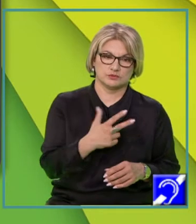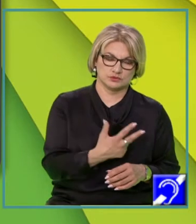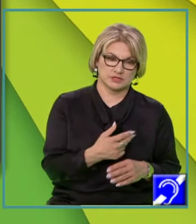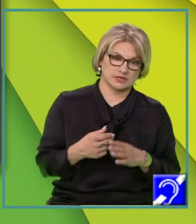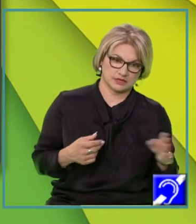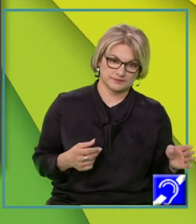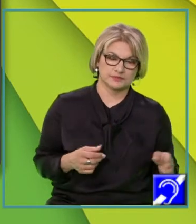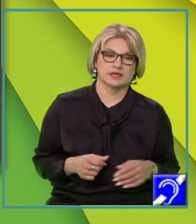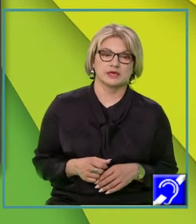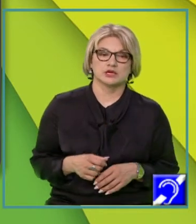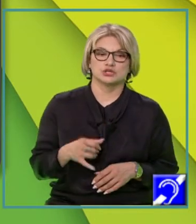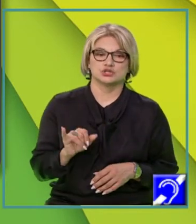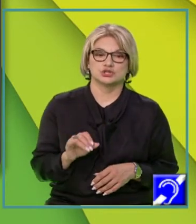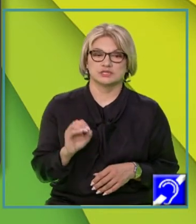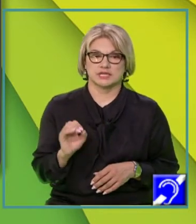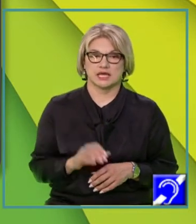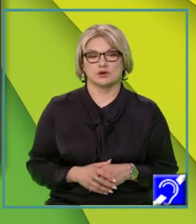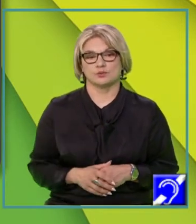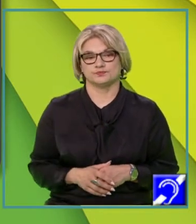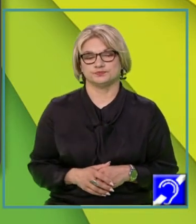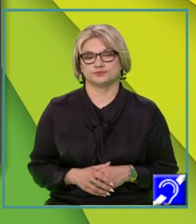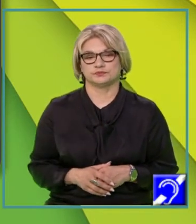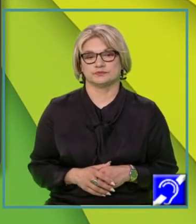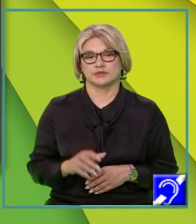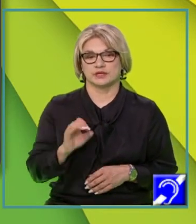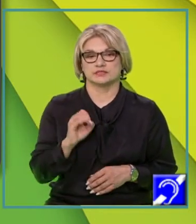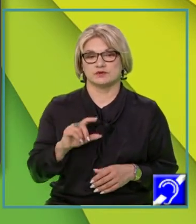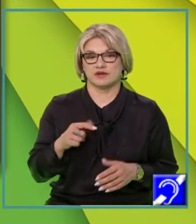3 și 0. Deci aici va fi punctul A.